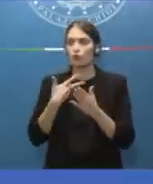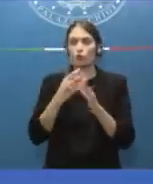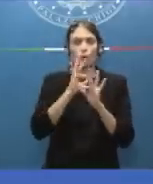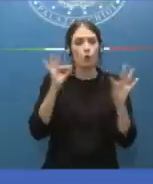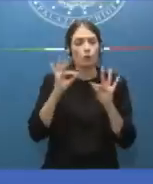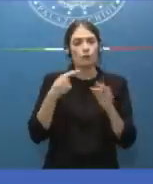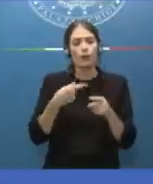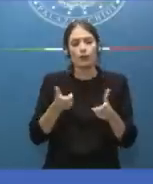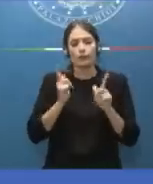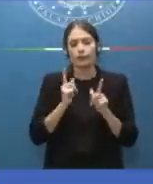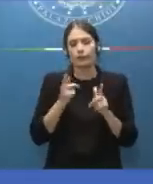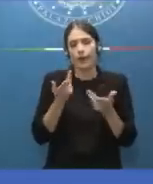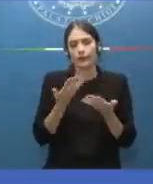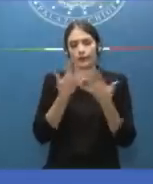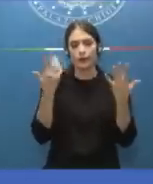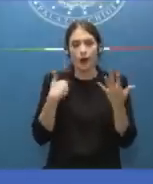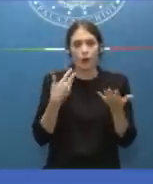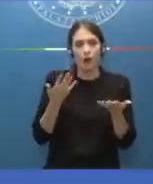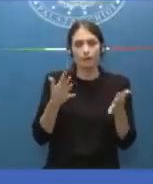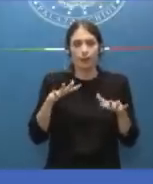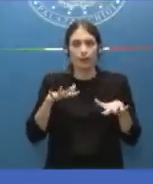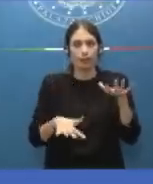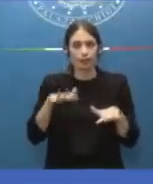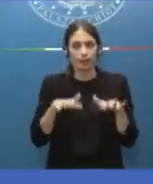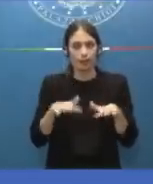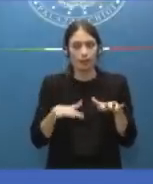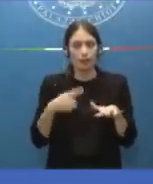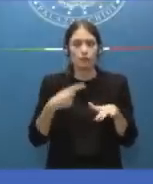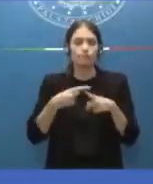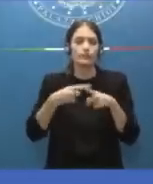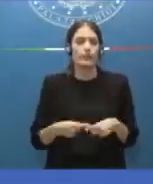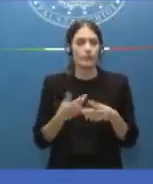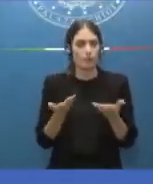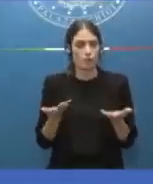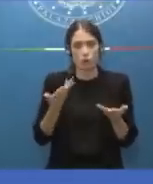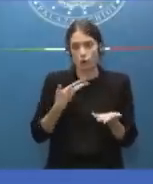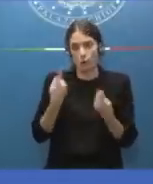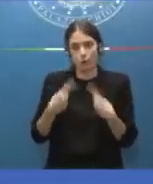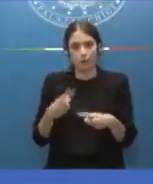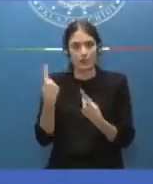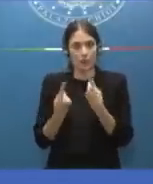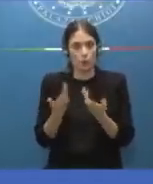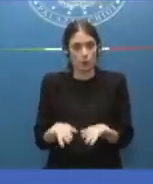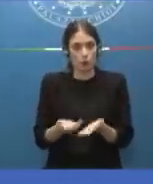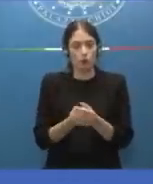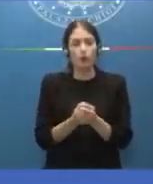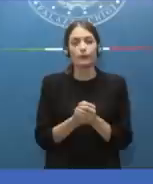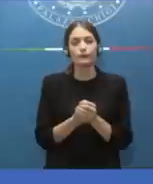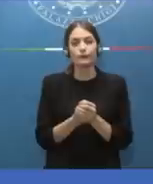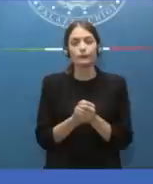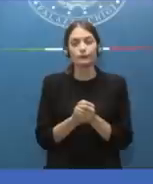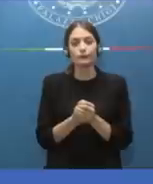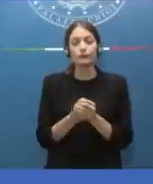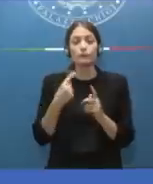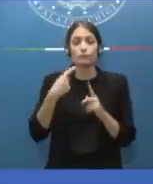rendeva particolarmente vulnerabili, come ahimè la cronaca degli ultimi anni testimonia. E peraltro si tratta di un